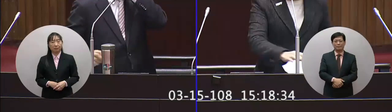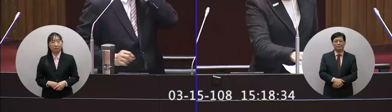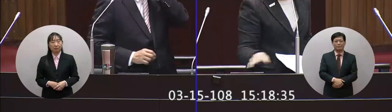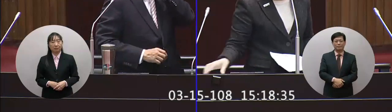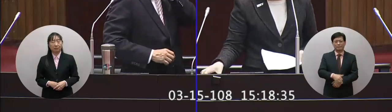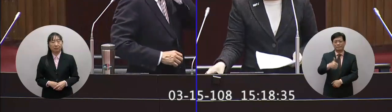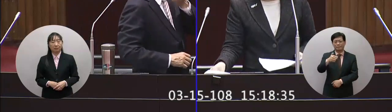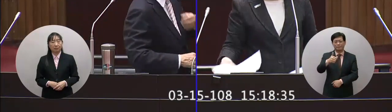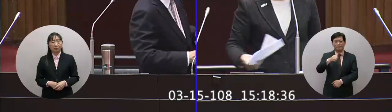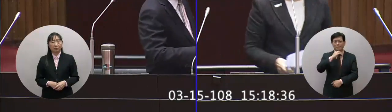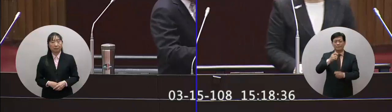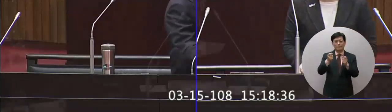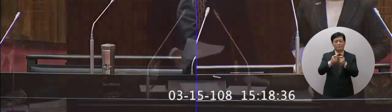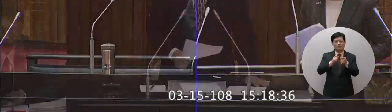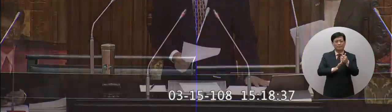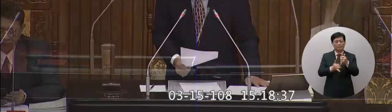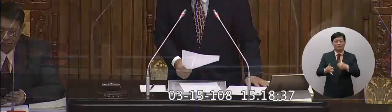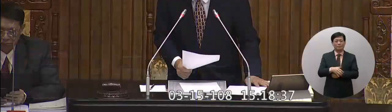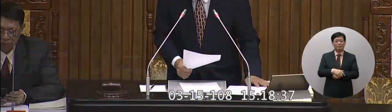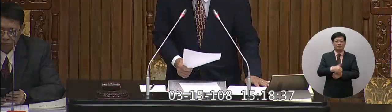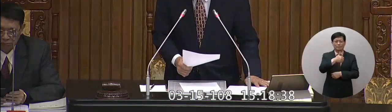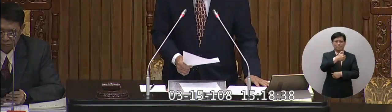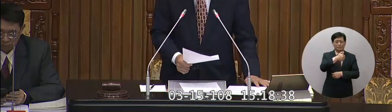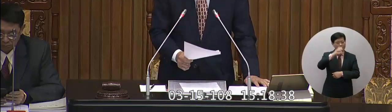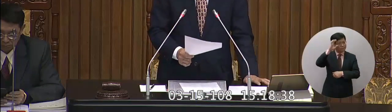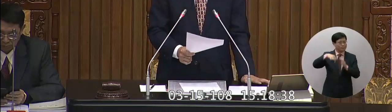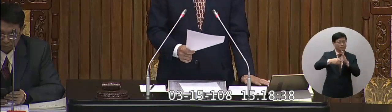好 謝謝呂委員謝謝蘇院長